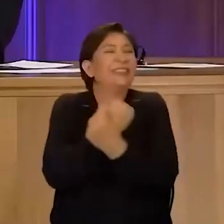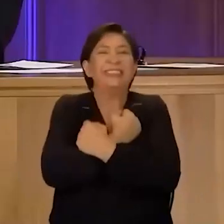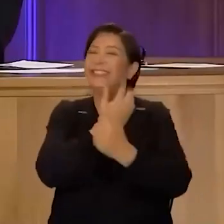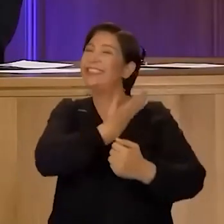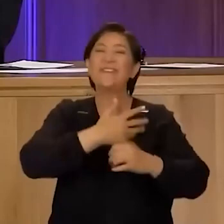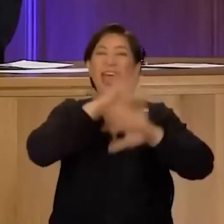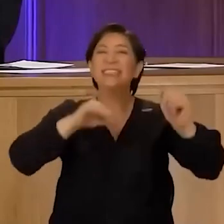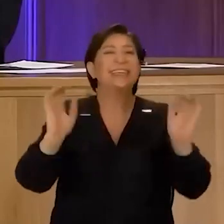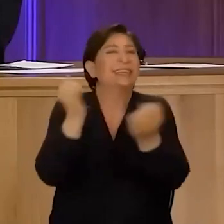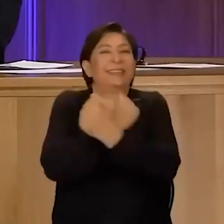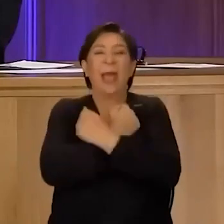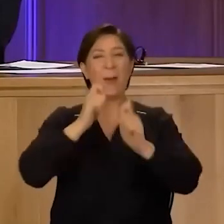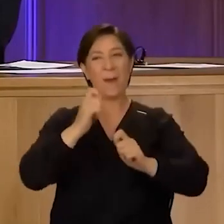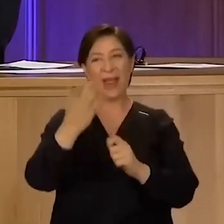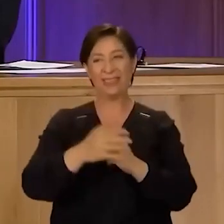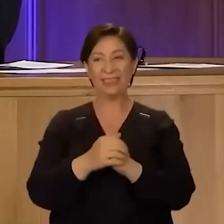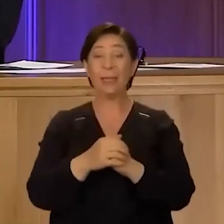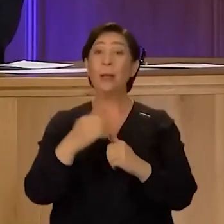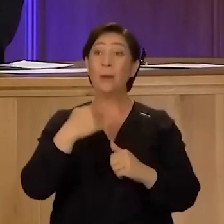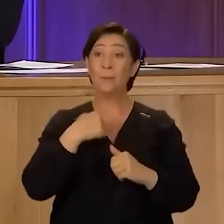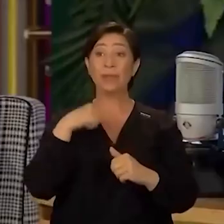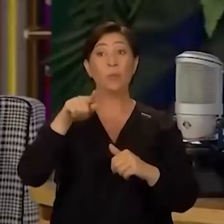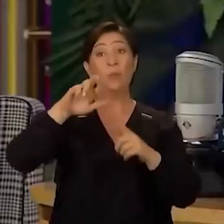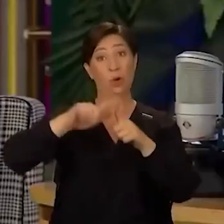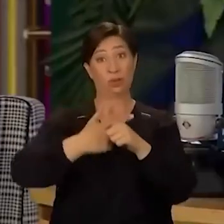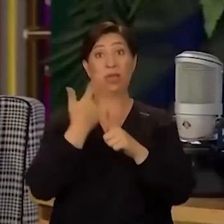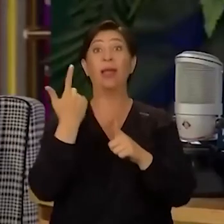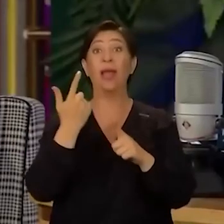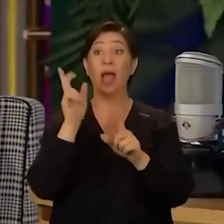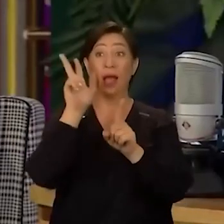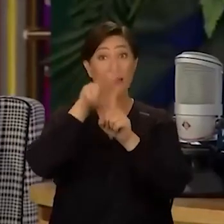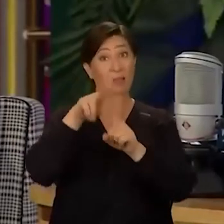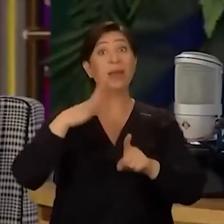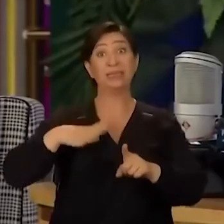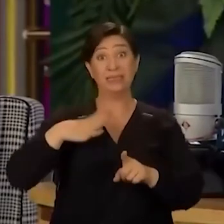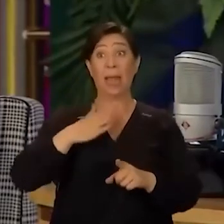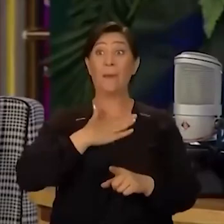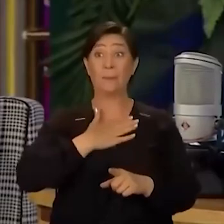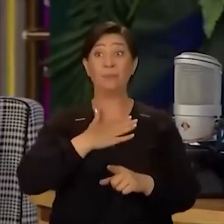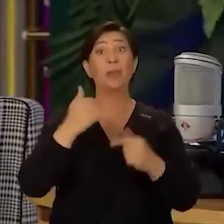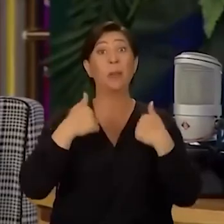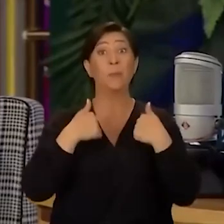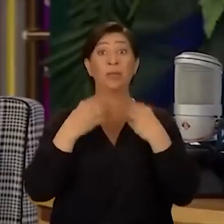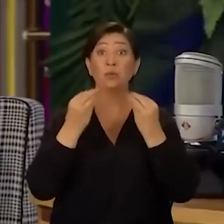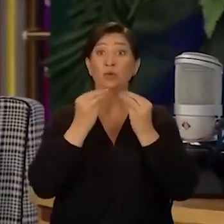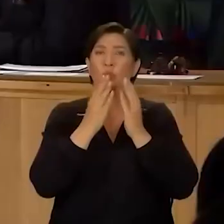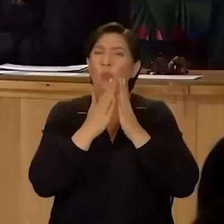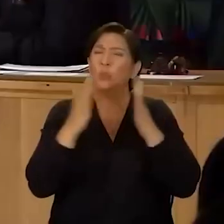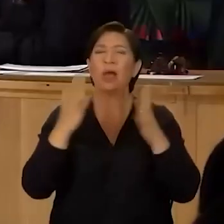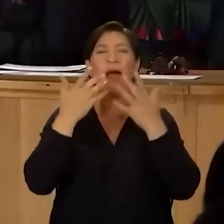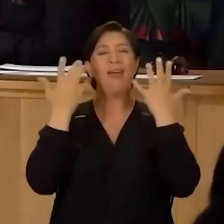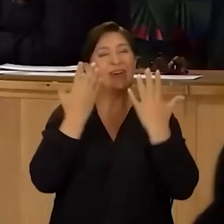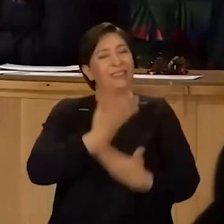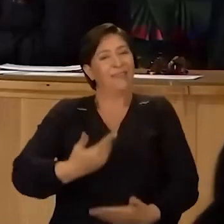sevdiği her şeyi kucaklar. Ben de bu projeye katılmak isterim. Çünkü ben de çok büyük bir hayvan